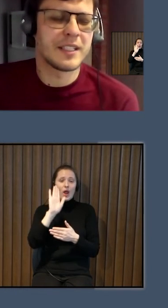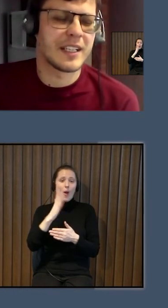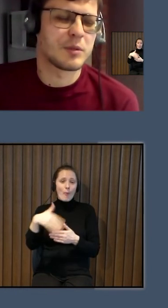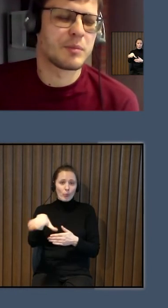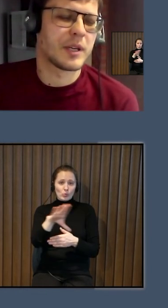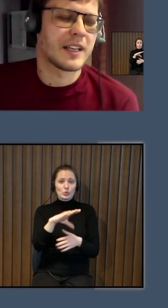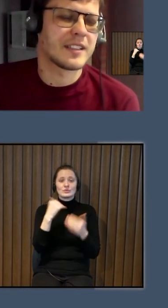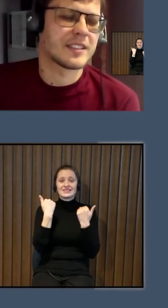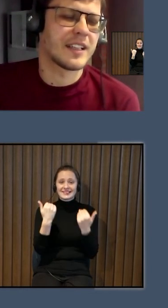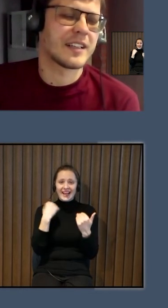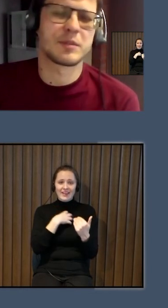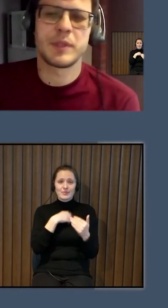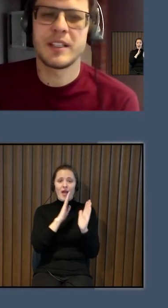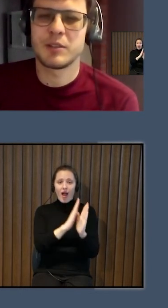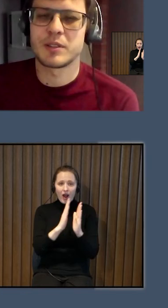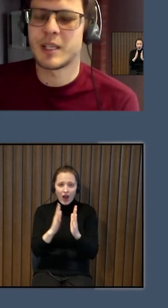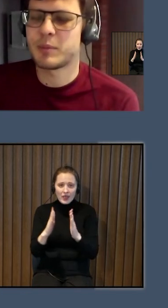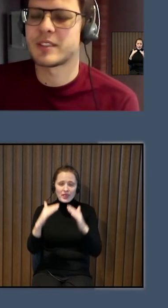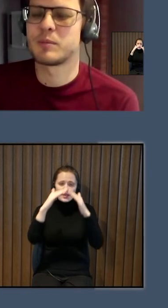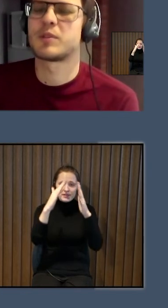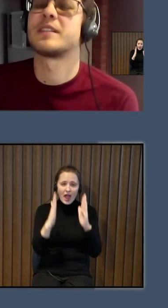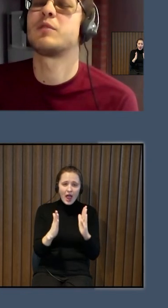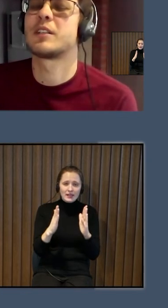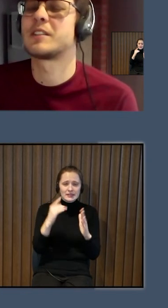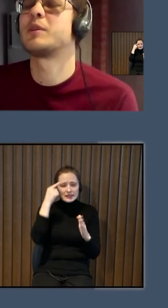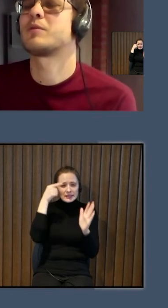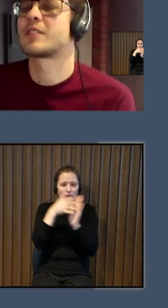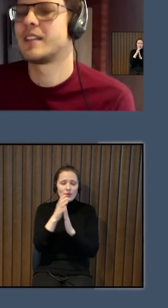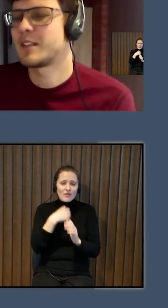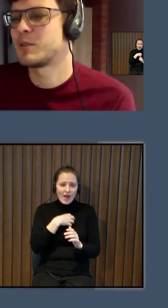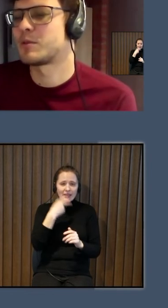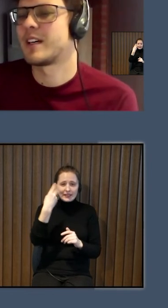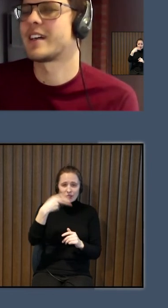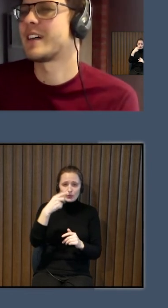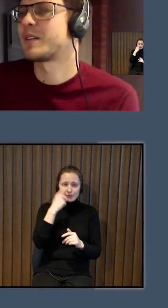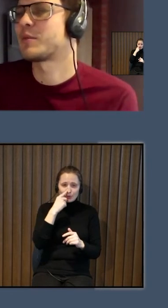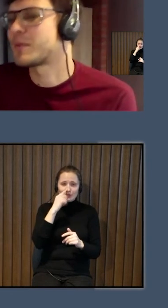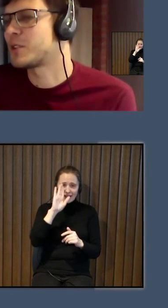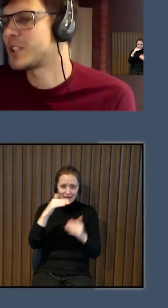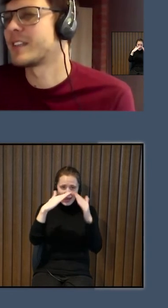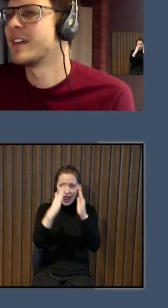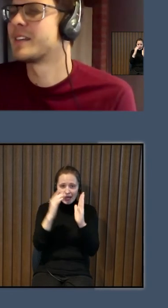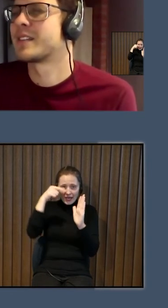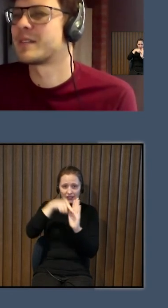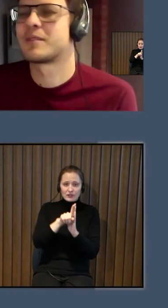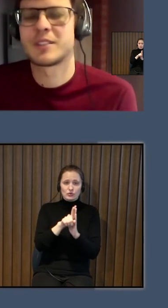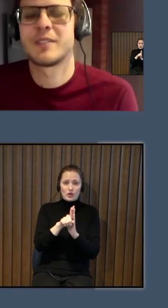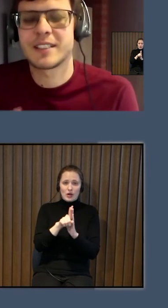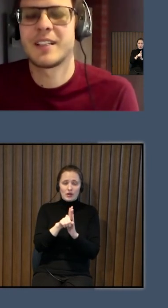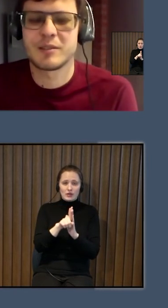tagad vajadzētu pie katras ēkas pieejot, saprast, ka mums vajag 20 minūtes, lai iekļūtu ēkā. Droši vien